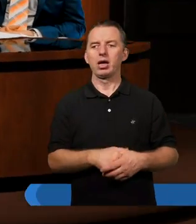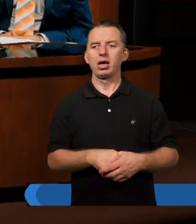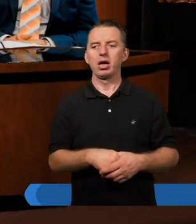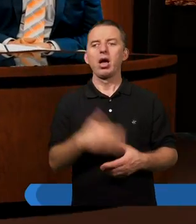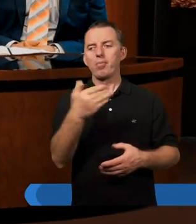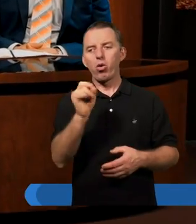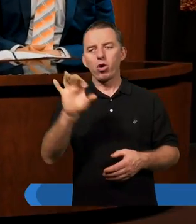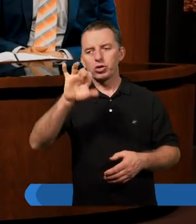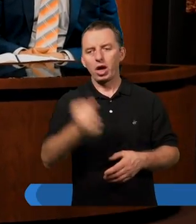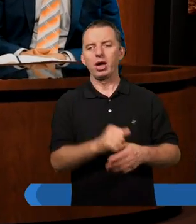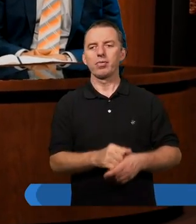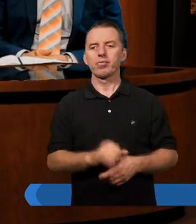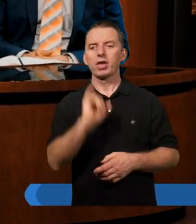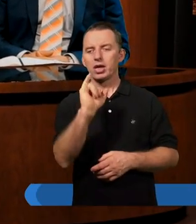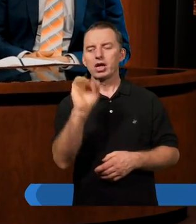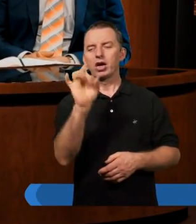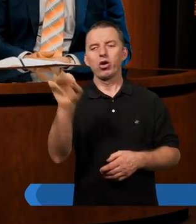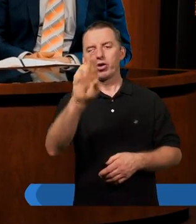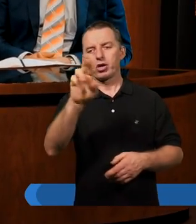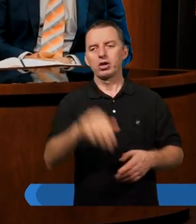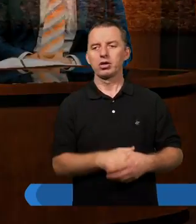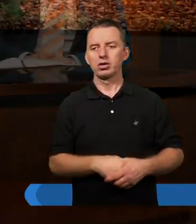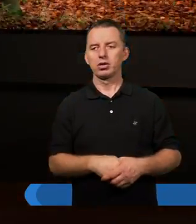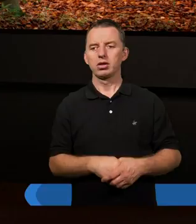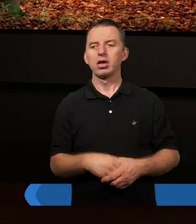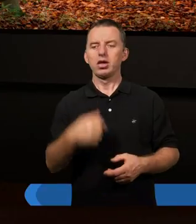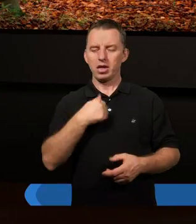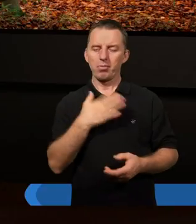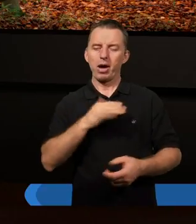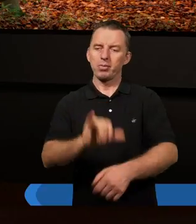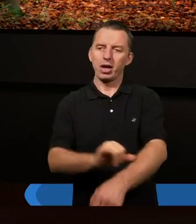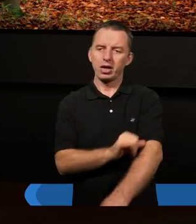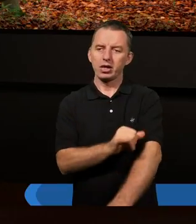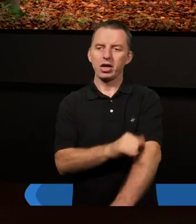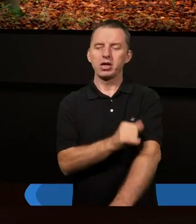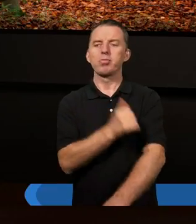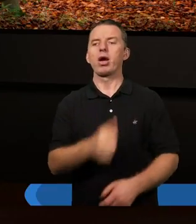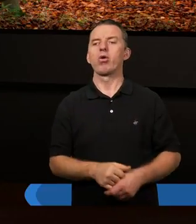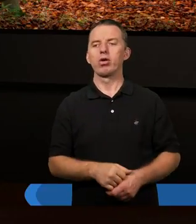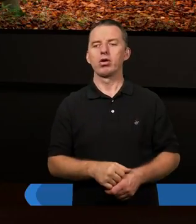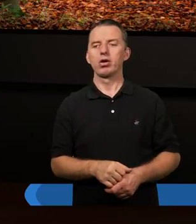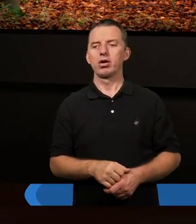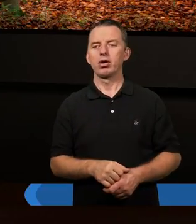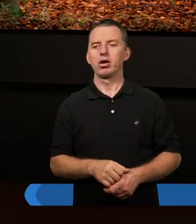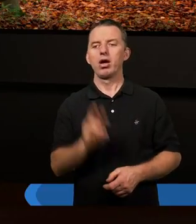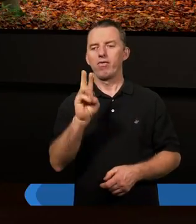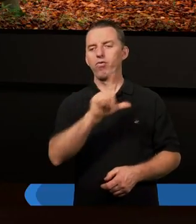Małgosia, Igor, a ja mam na imię